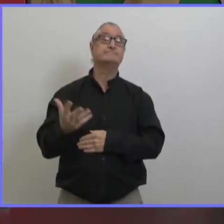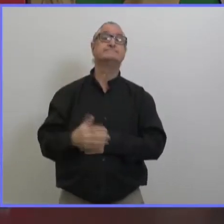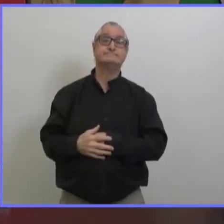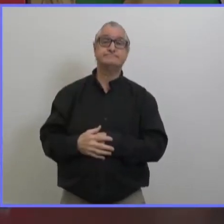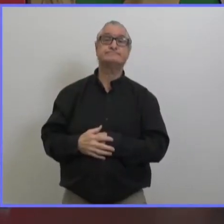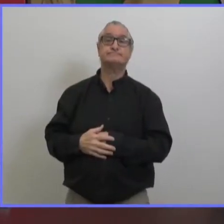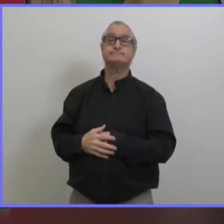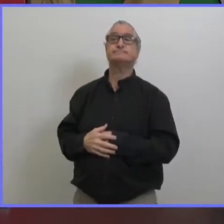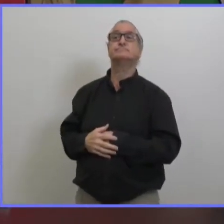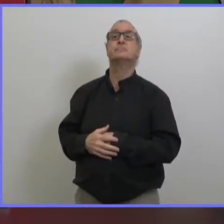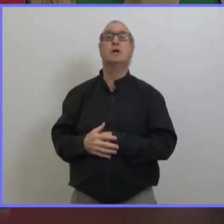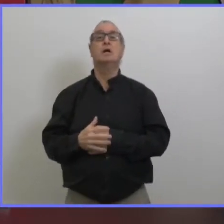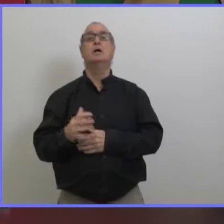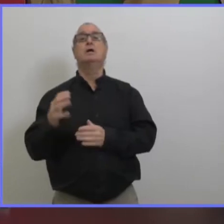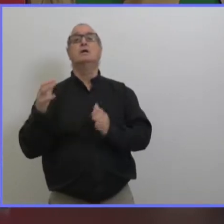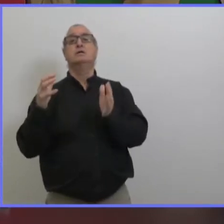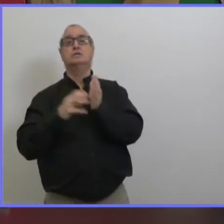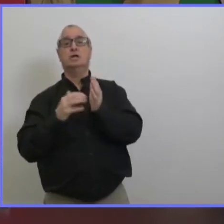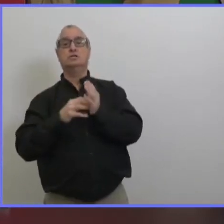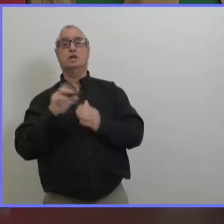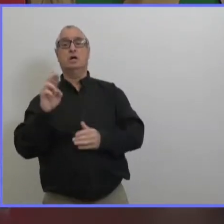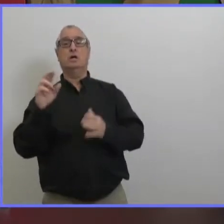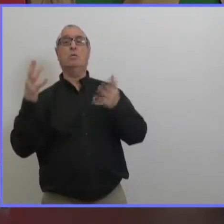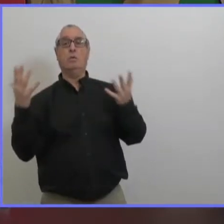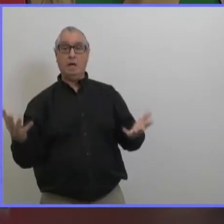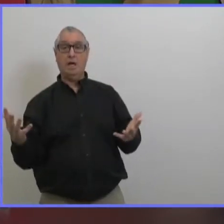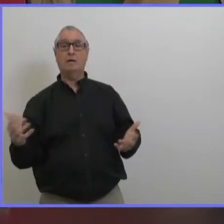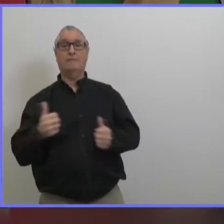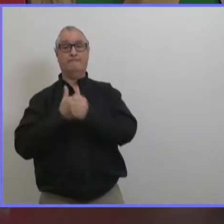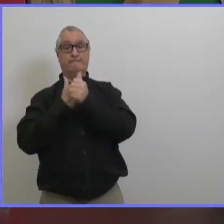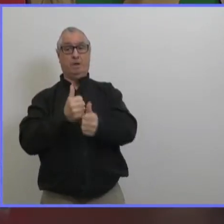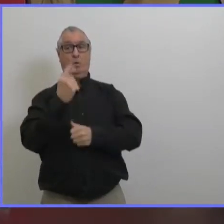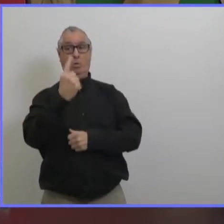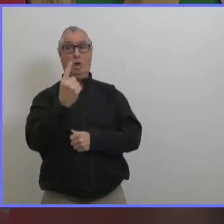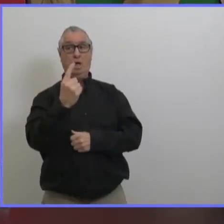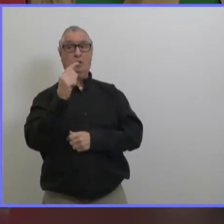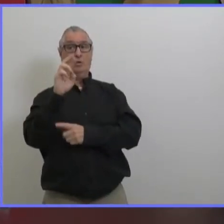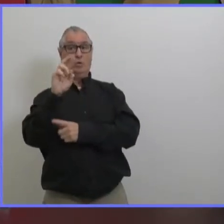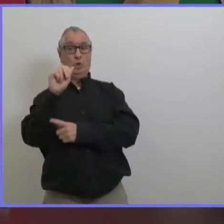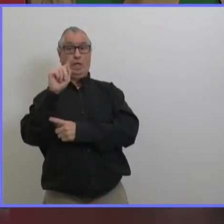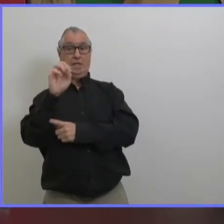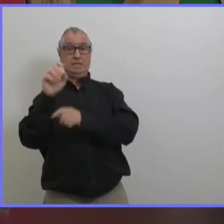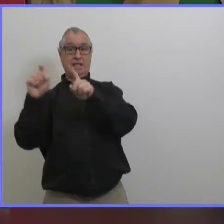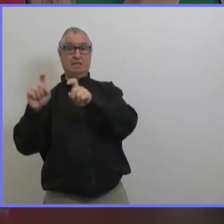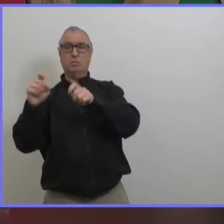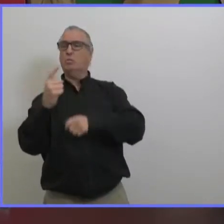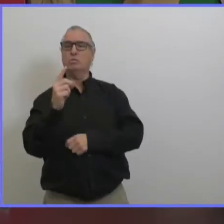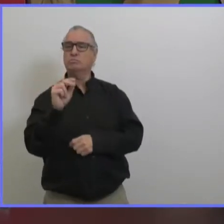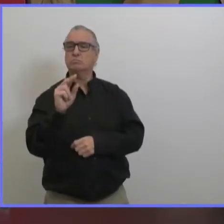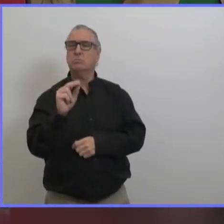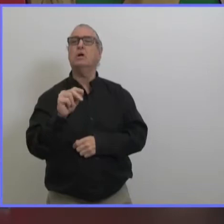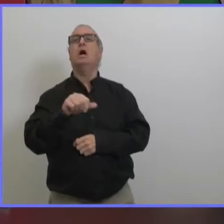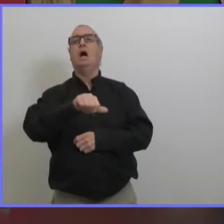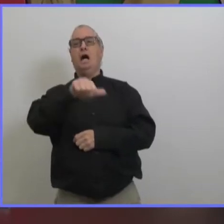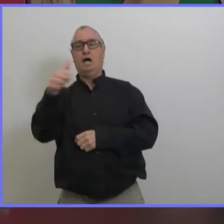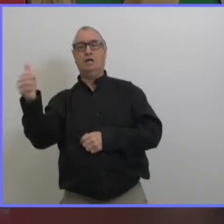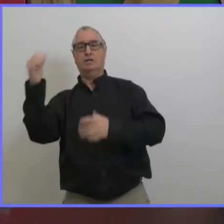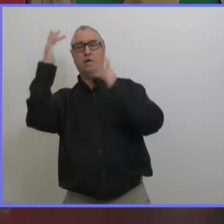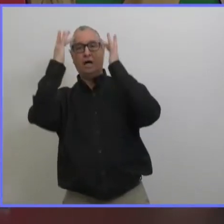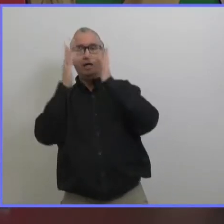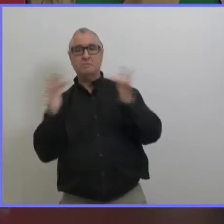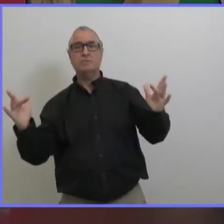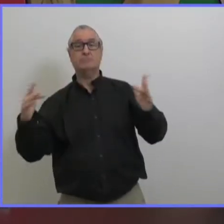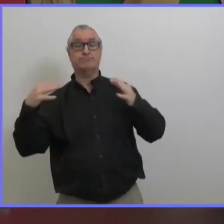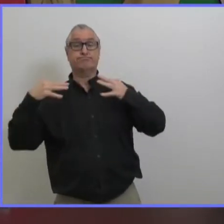parce que ça dépendrait beaucoup de la situation on ne base pas ça seulement ça sur le taux de positivité hôtel de